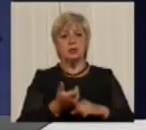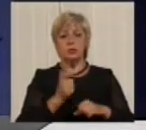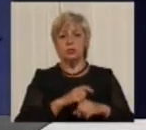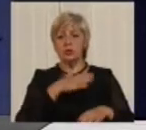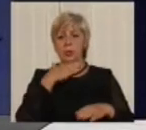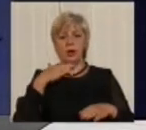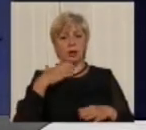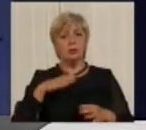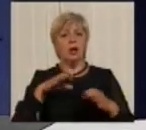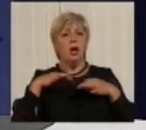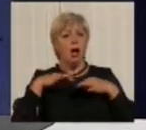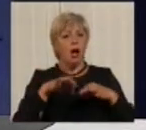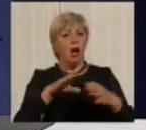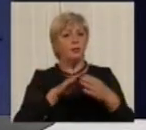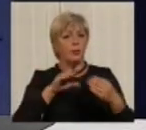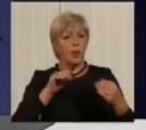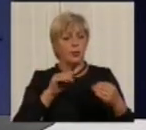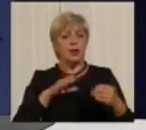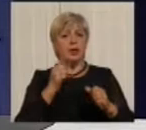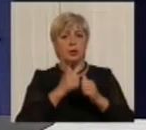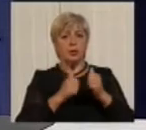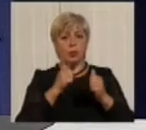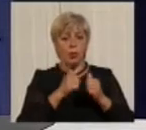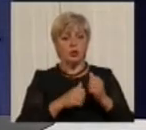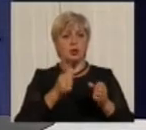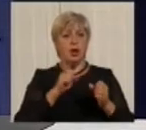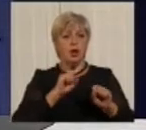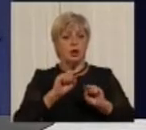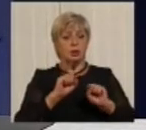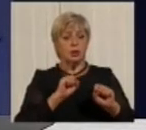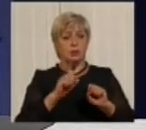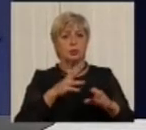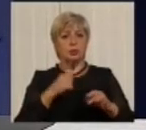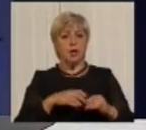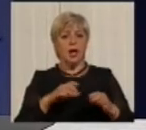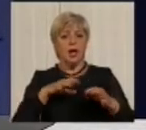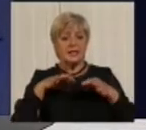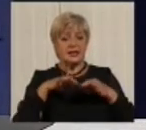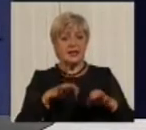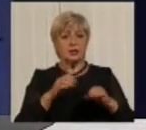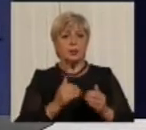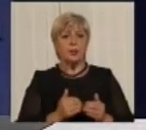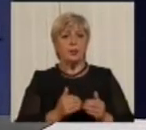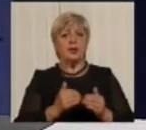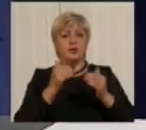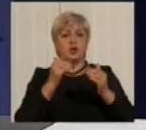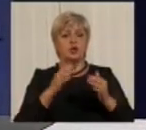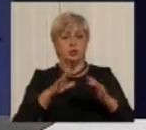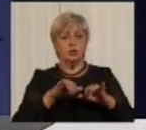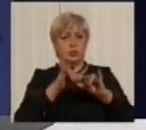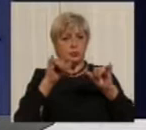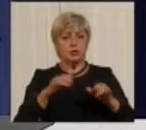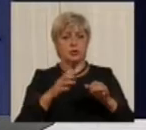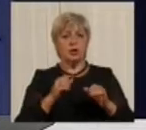але кожен водій володіє засобом підвищеної небезпеки. І він наражає не тільки себе, але й оточуєш їх людей.